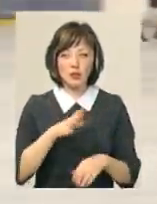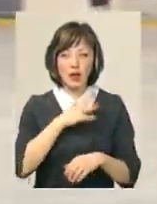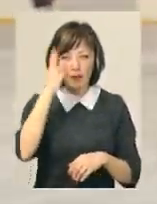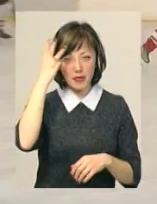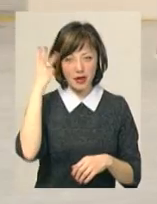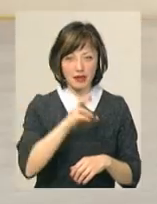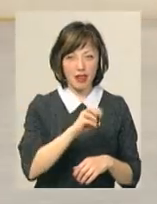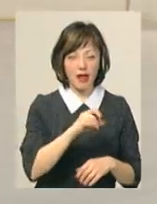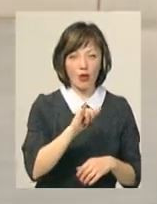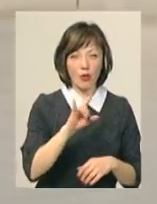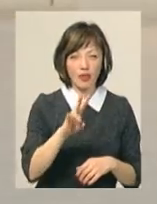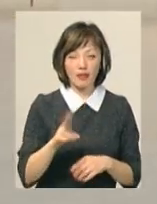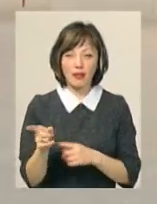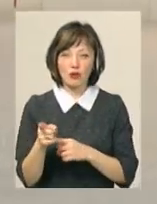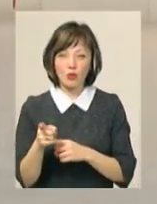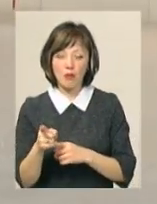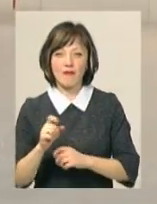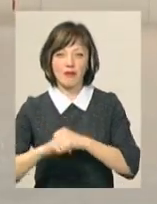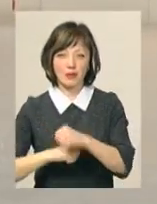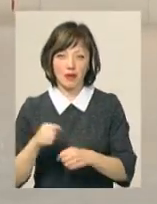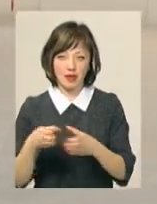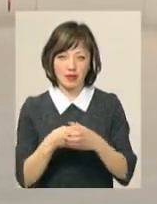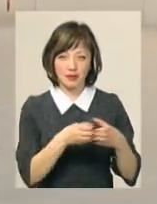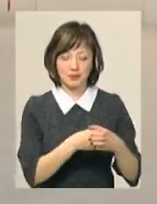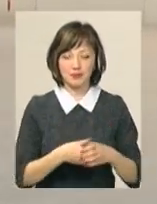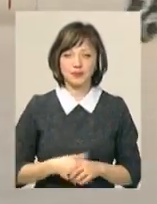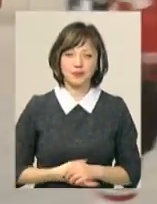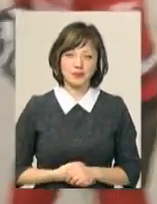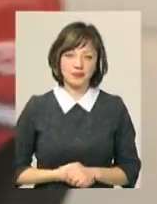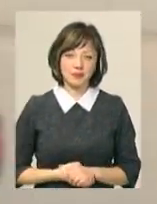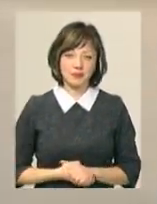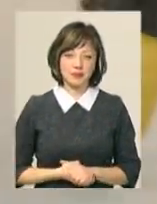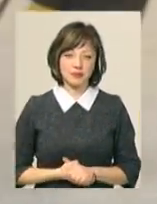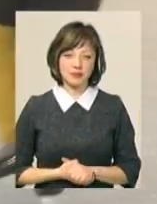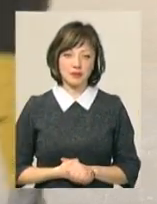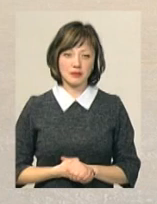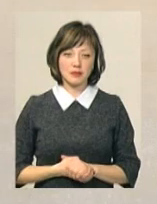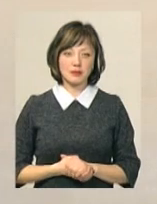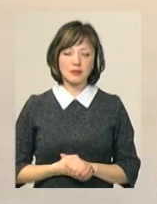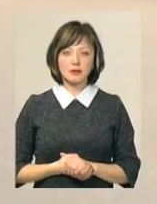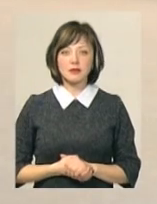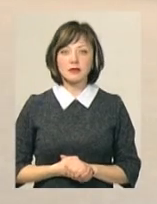Хмельницький легіон та тернопільські галицькі ведмеді. Світлана Поробок, Володимир Саприкін, Новини, Поділля, Центр.